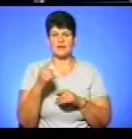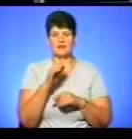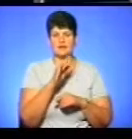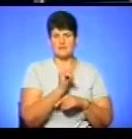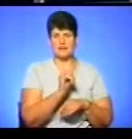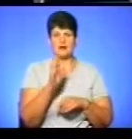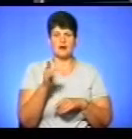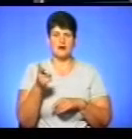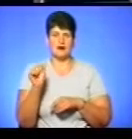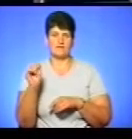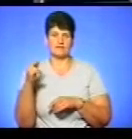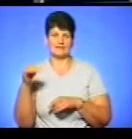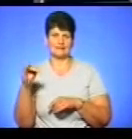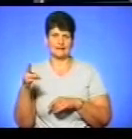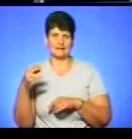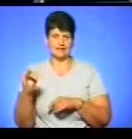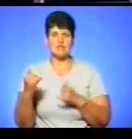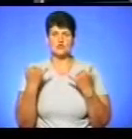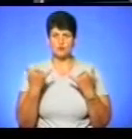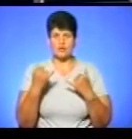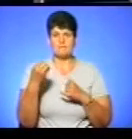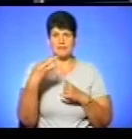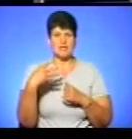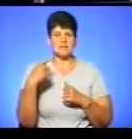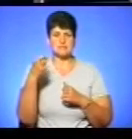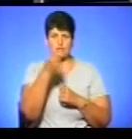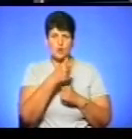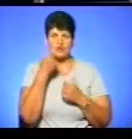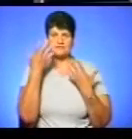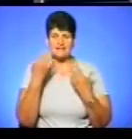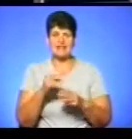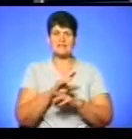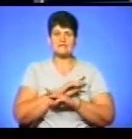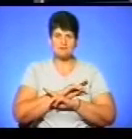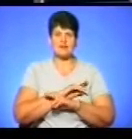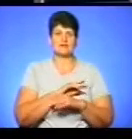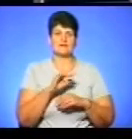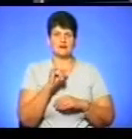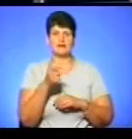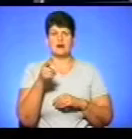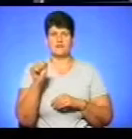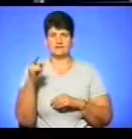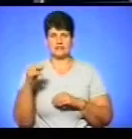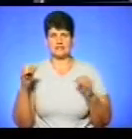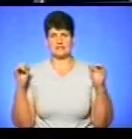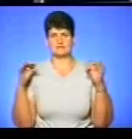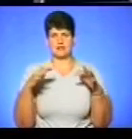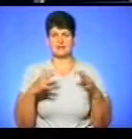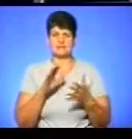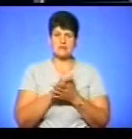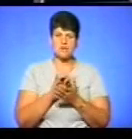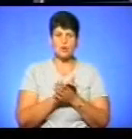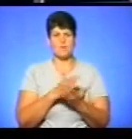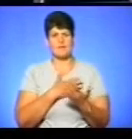Гавдиди. Сьогодні 15-ту річницю з дня смерті Івана Гавдиди зібралися знайомі активіста та